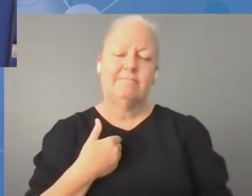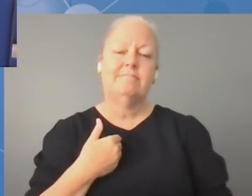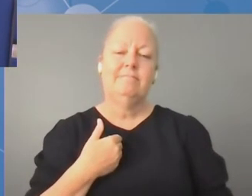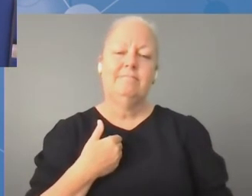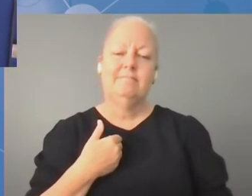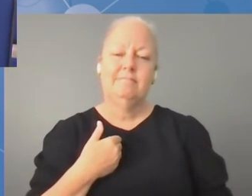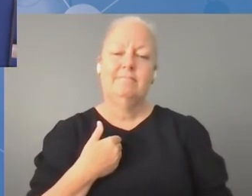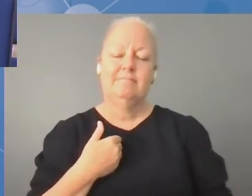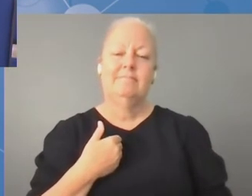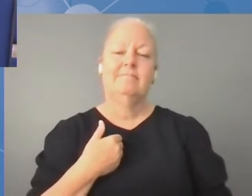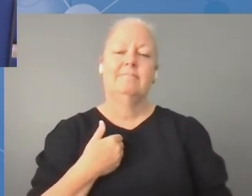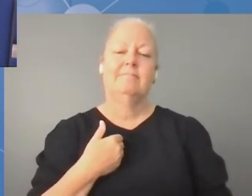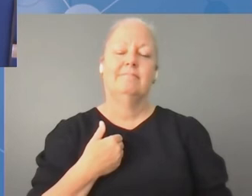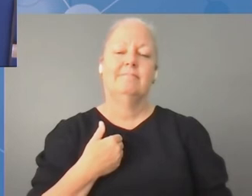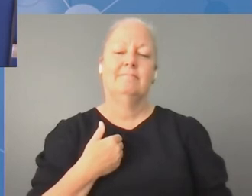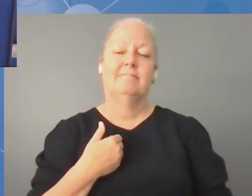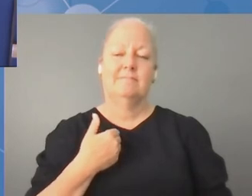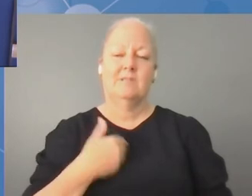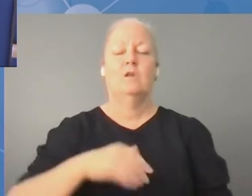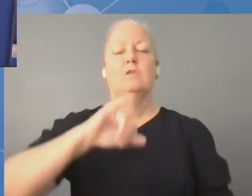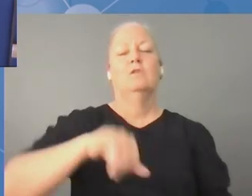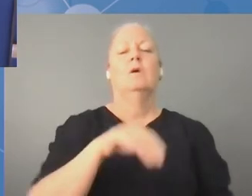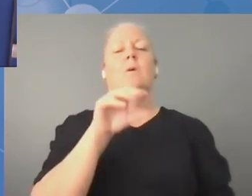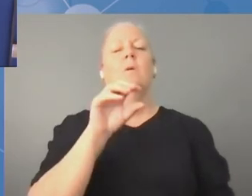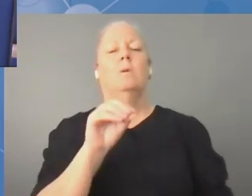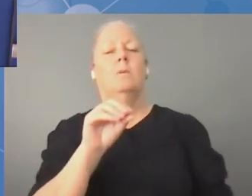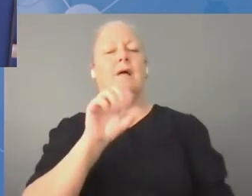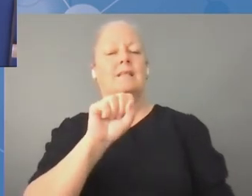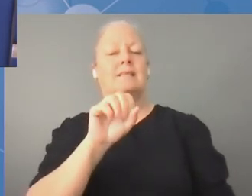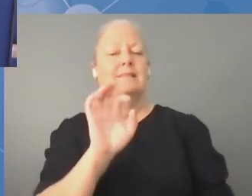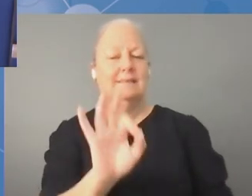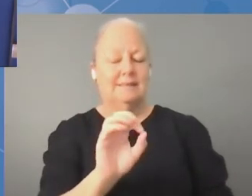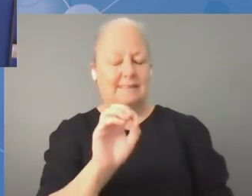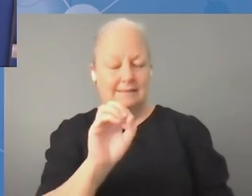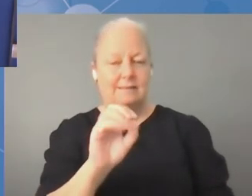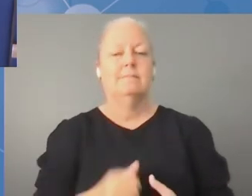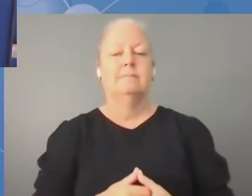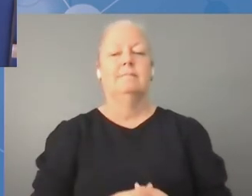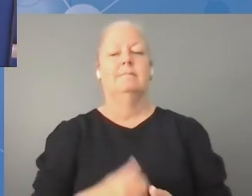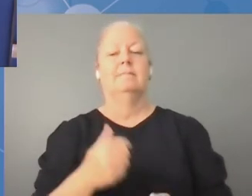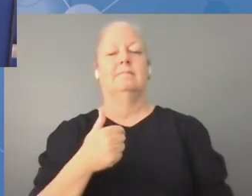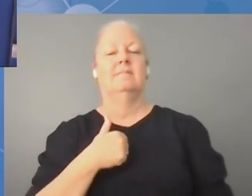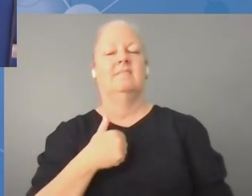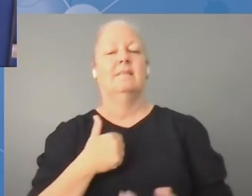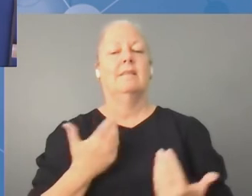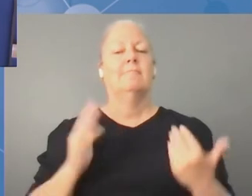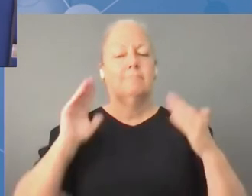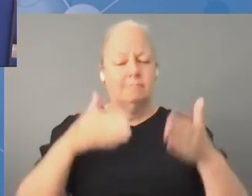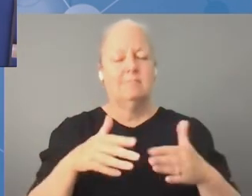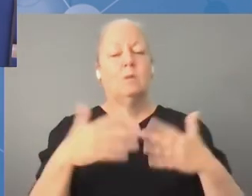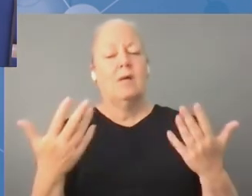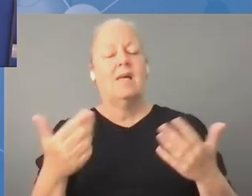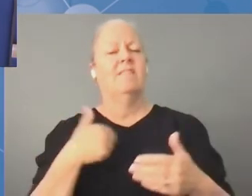Ja mam na imię Jose i reprezentuję środowisko ludzi młodych